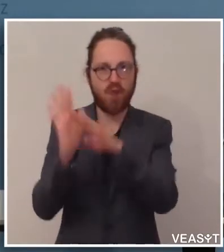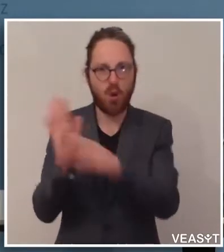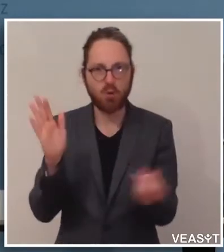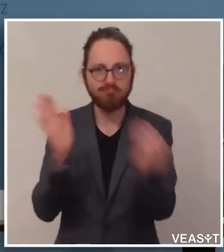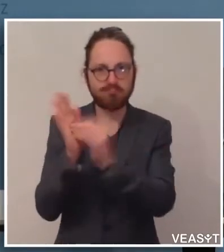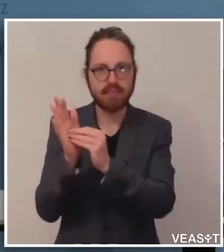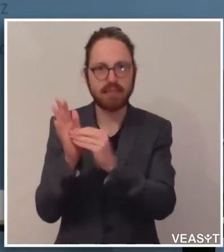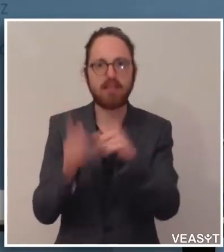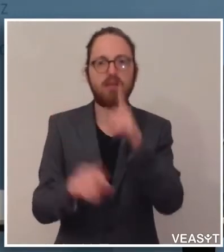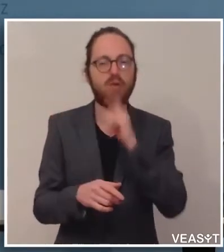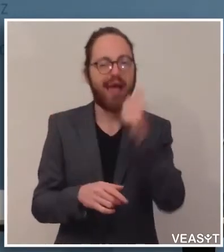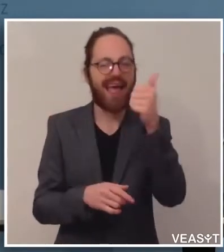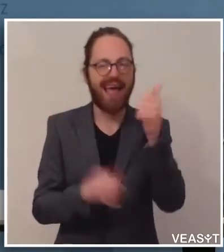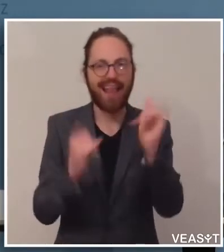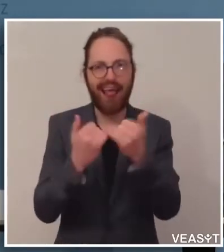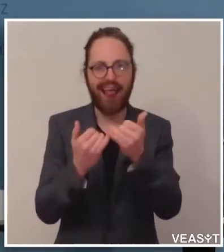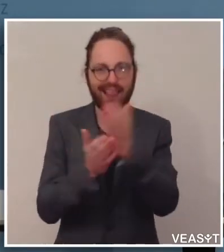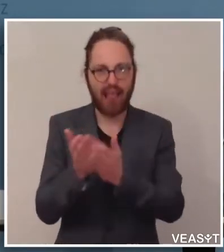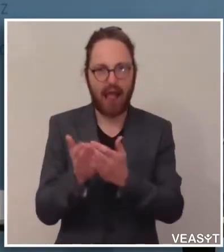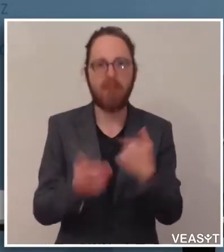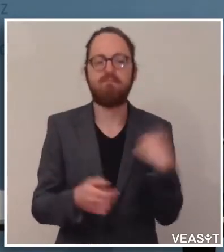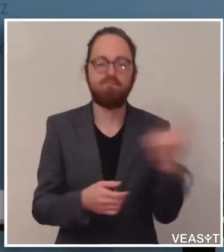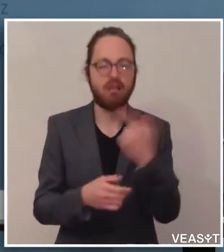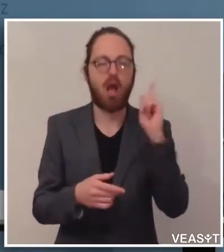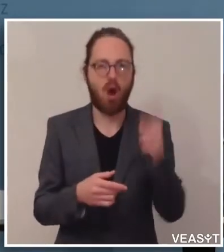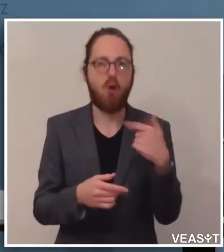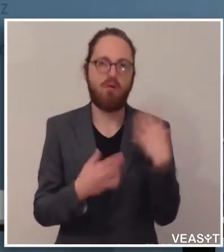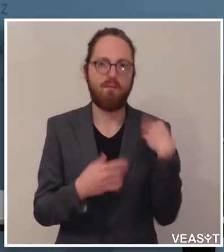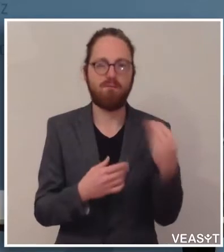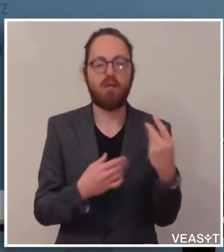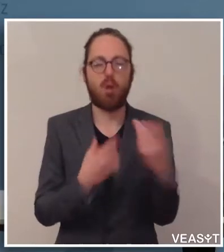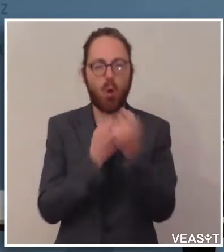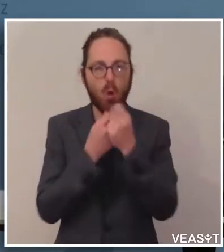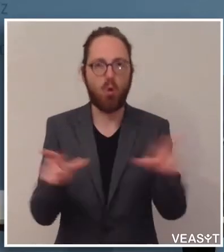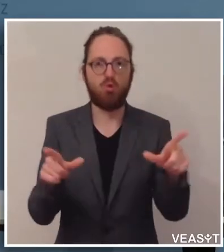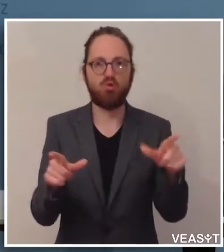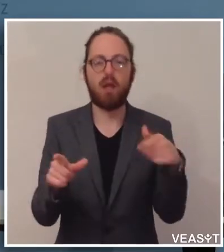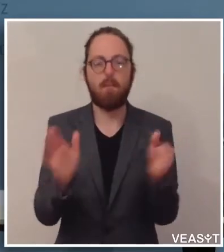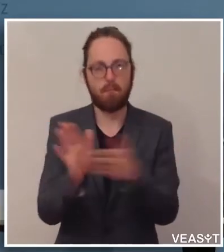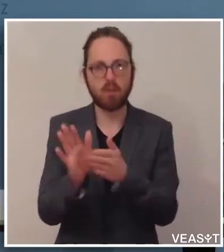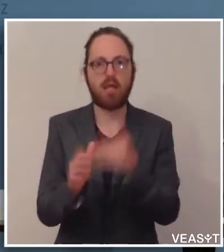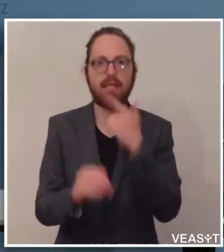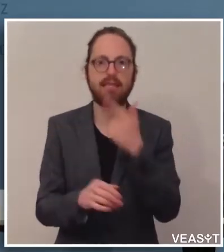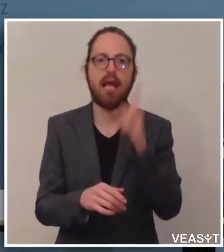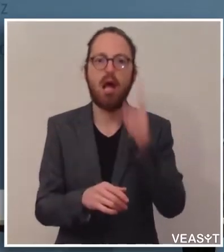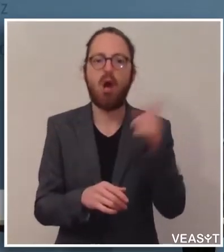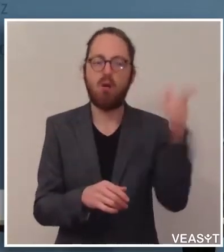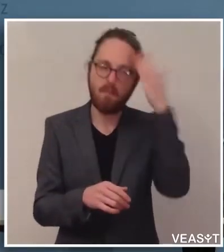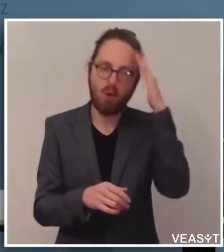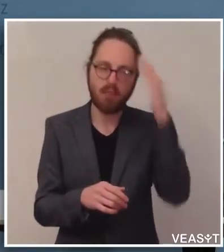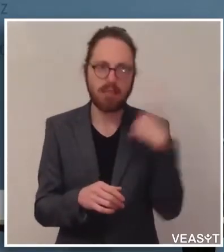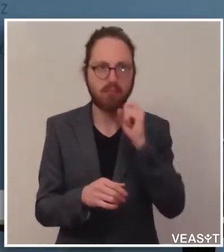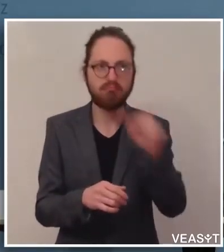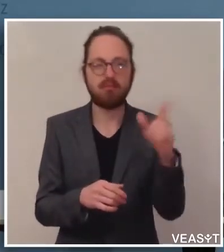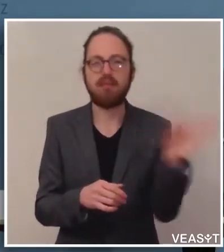Elternteil gewesen, sondern mit einem Rundschreiben. Wir werden das hier auch in Südtirol noch einmal mit einem Rundschreiben bestätigen, das auch an die Ordnungskräfte ergehen wird, damit wir alle den